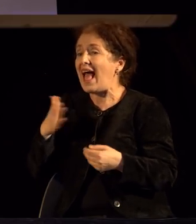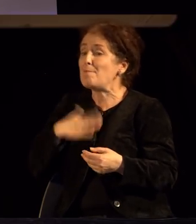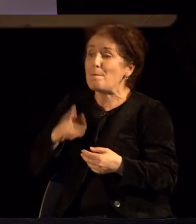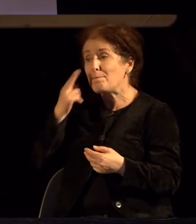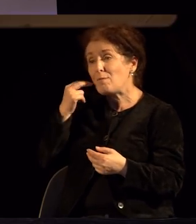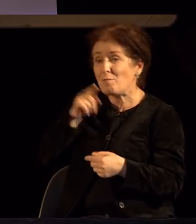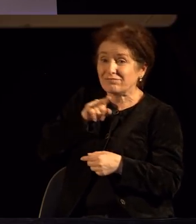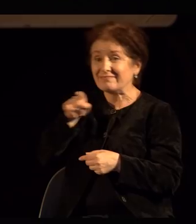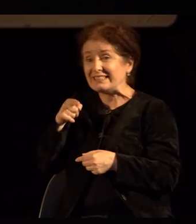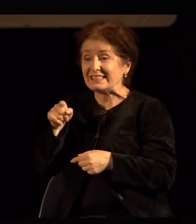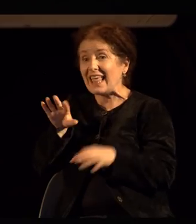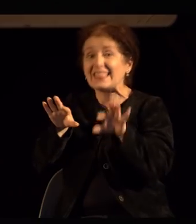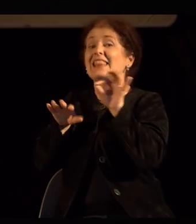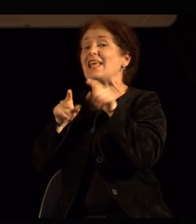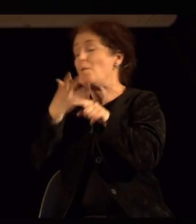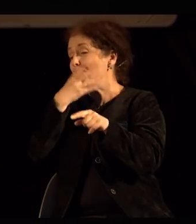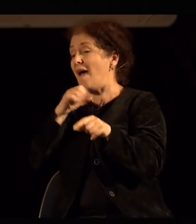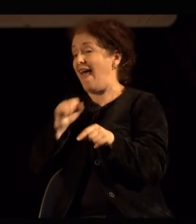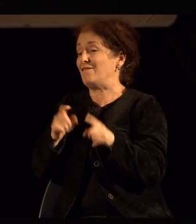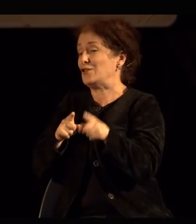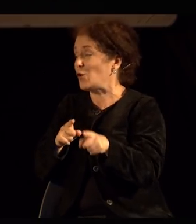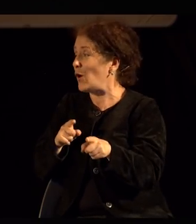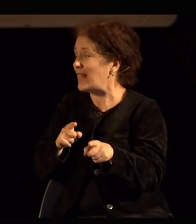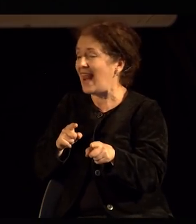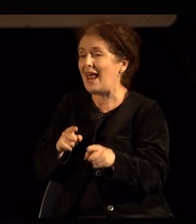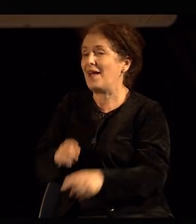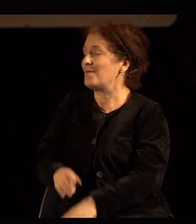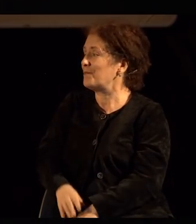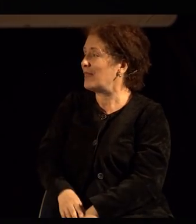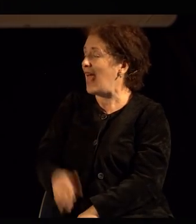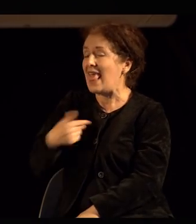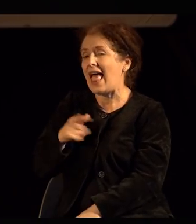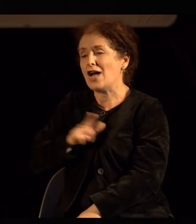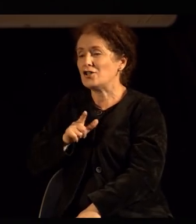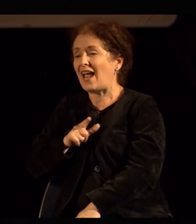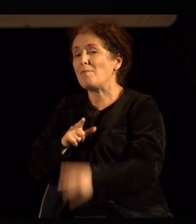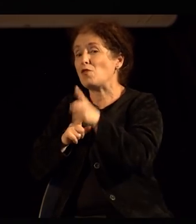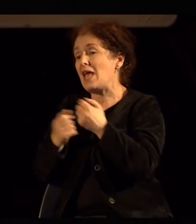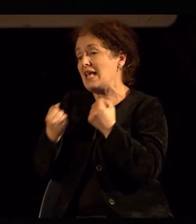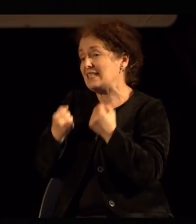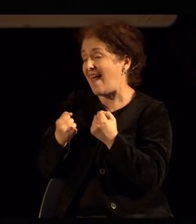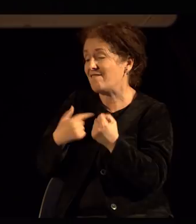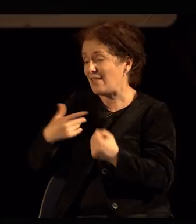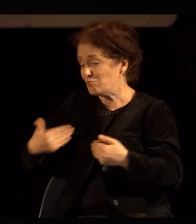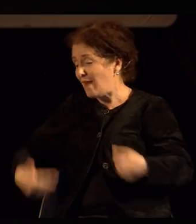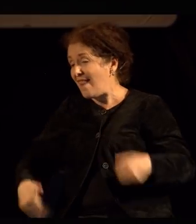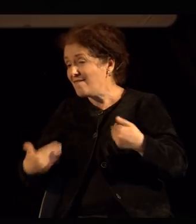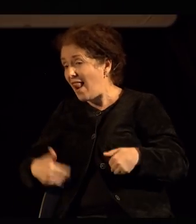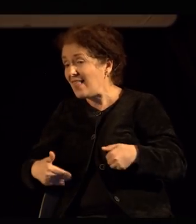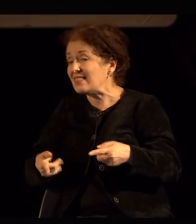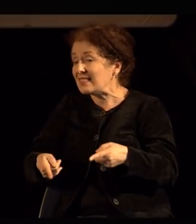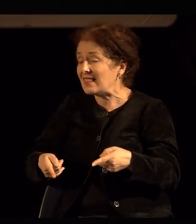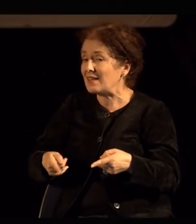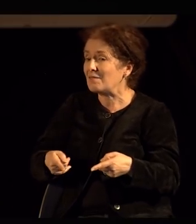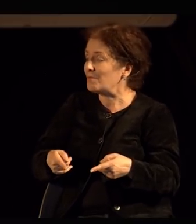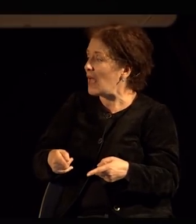правеше некаква своевидна бариера, па морав да почекам за